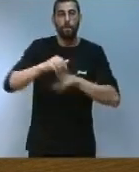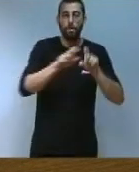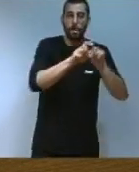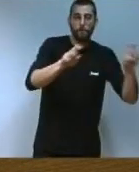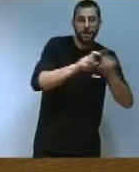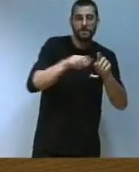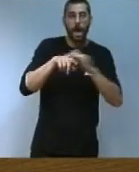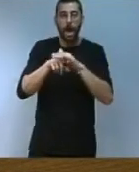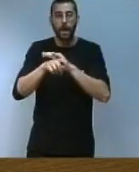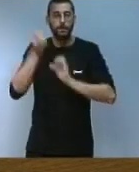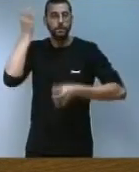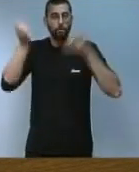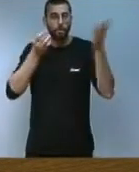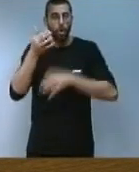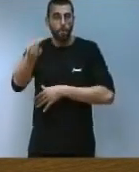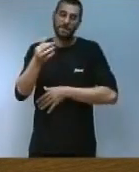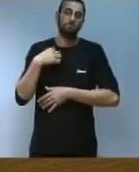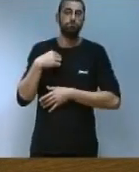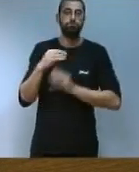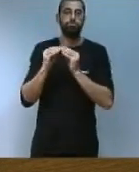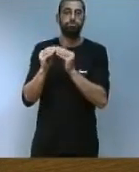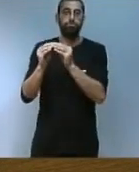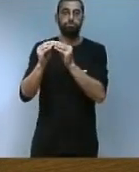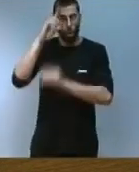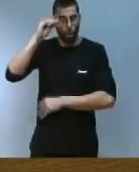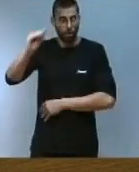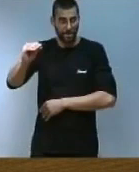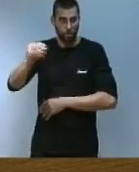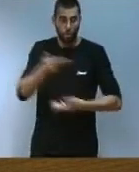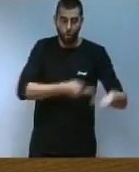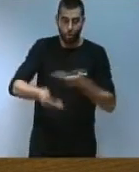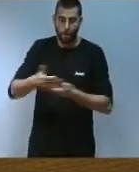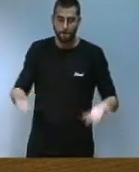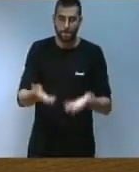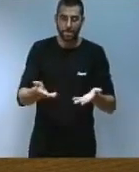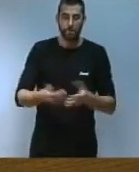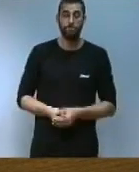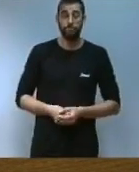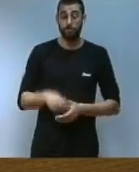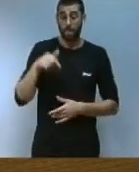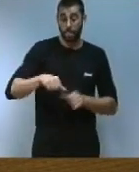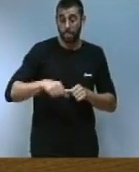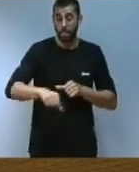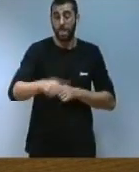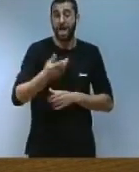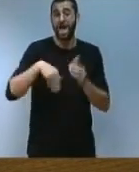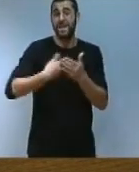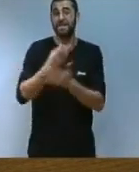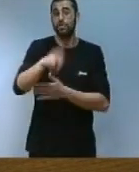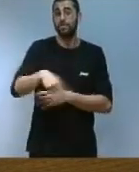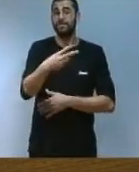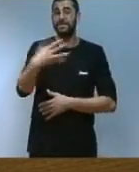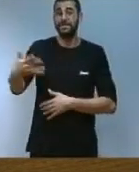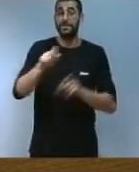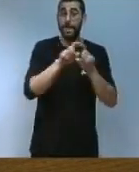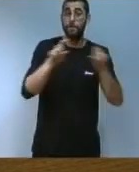'innovació i generadors de coneixement a hores d'ara s'estima que d'ací al 2025 la transformació digital de